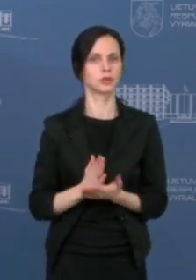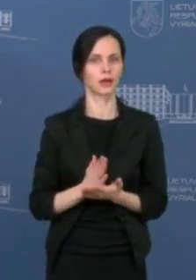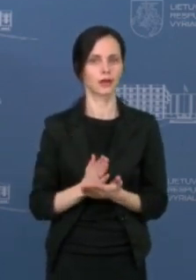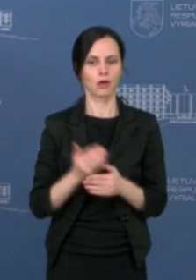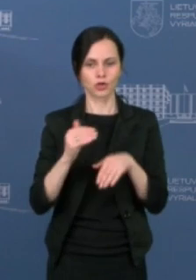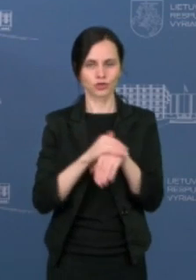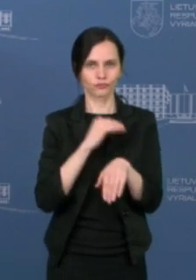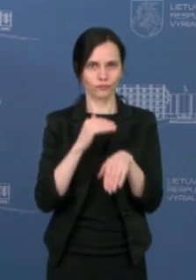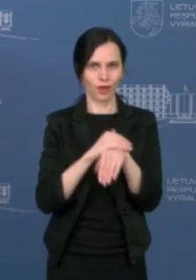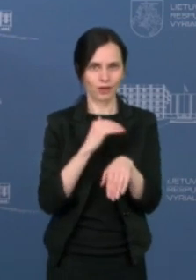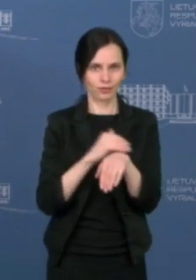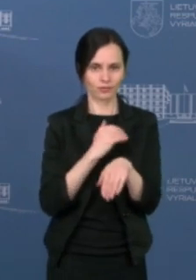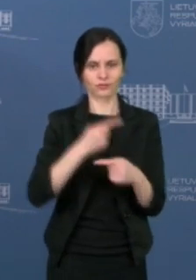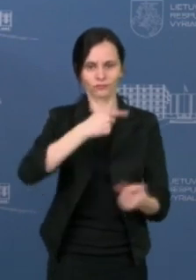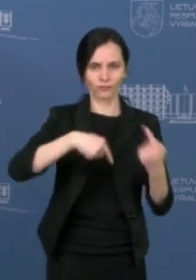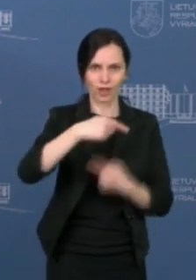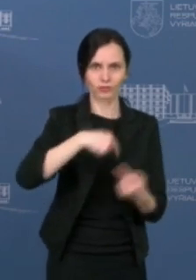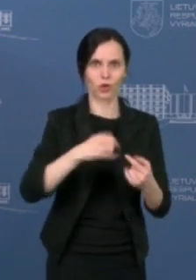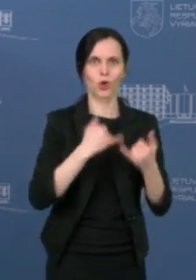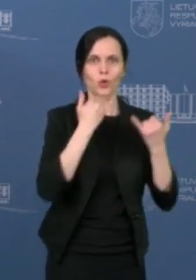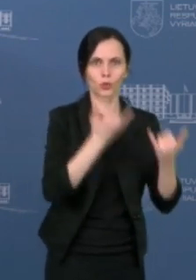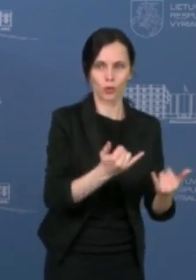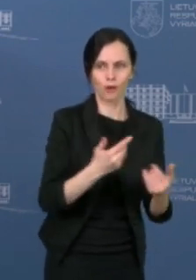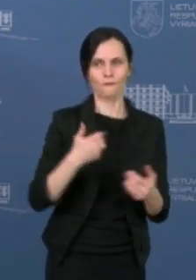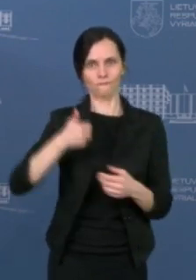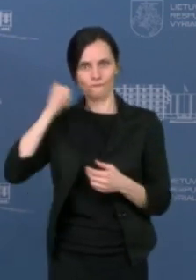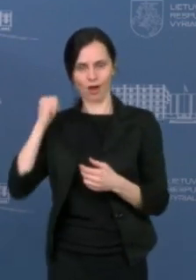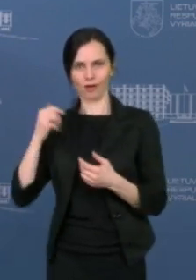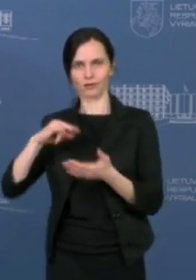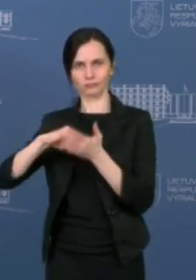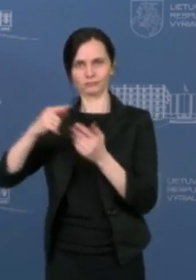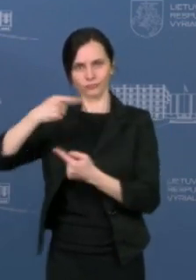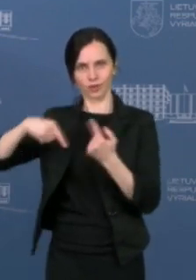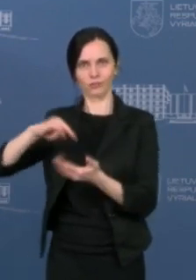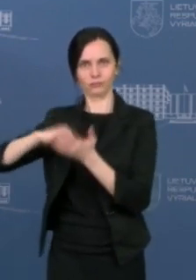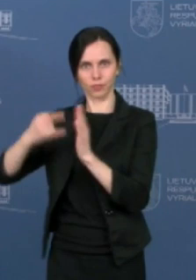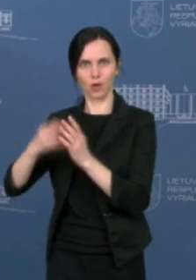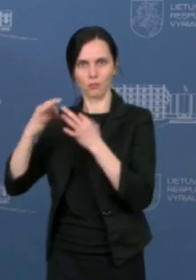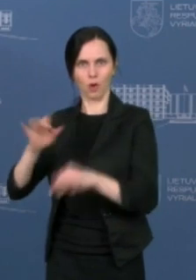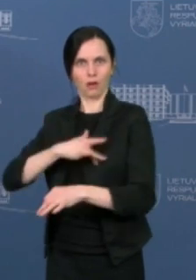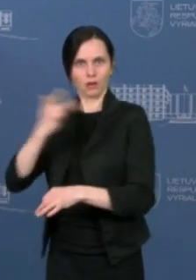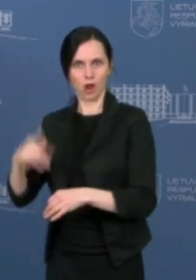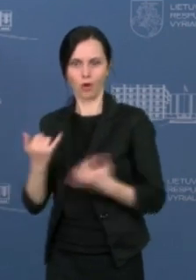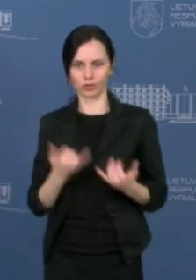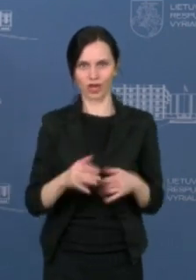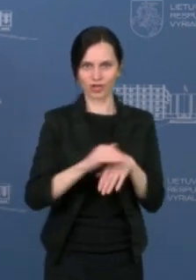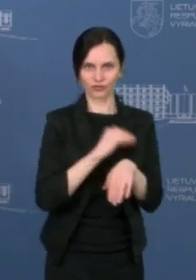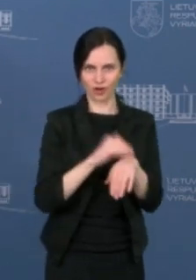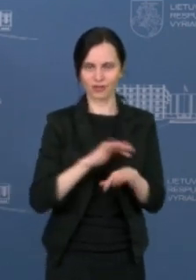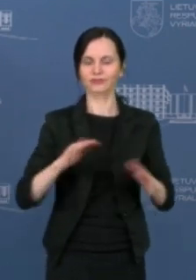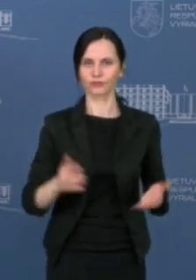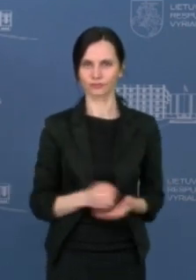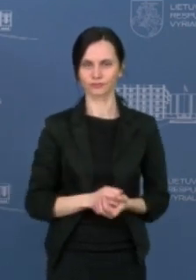pašvelnintos sąlygos versluių, nes vakars kauptame planėjus buvo šiek tiek grįžtesnės. Ačiū. Tai